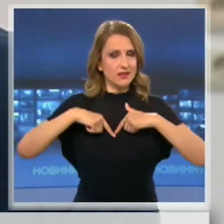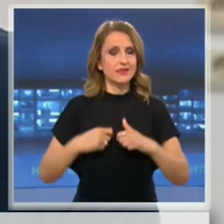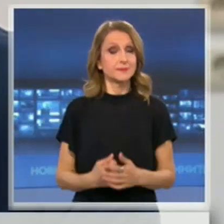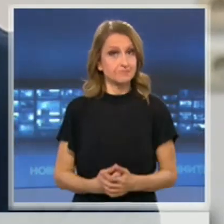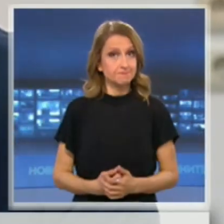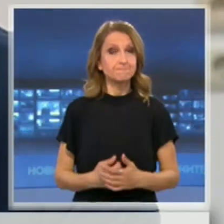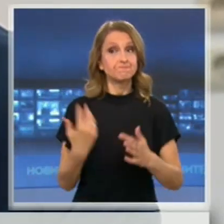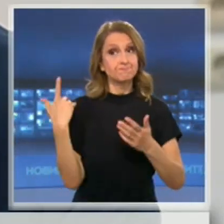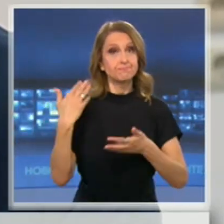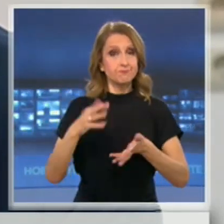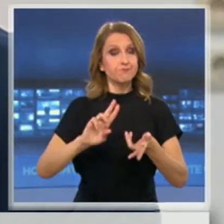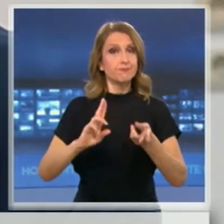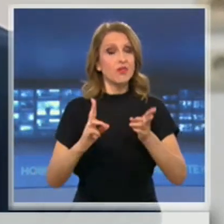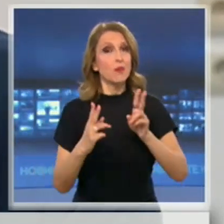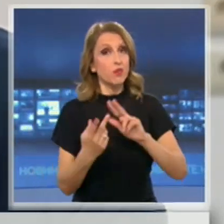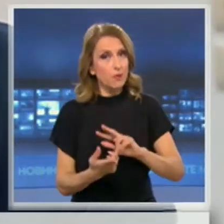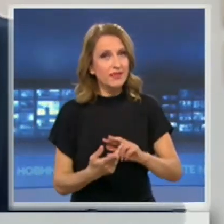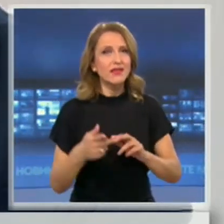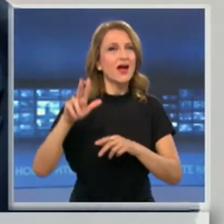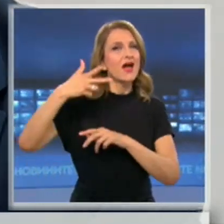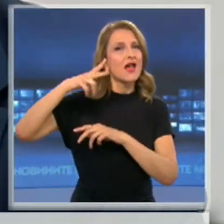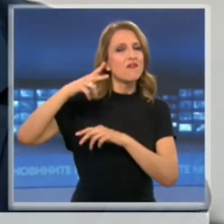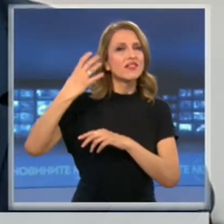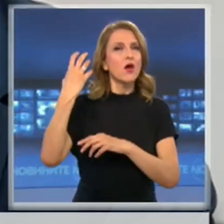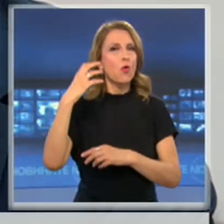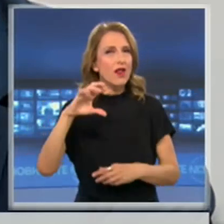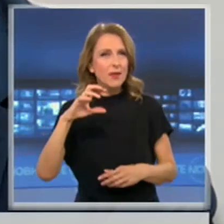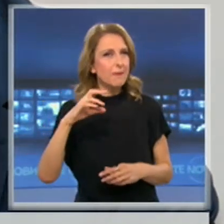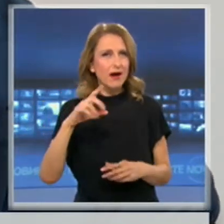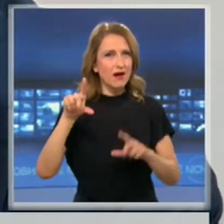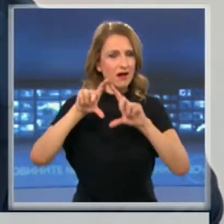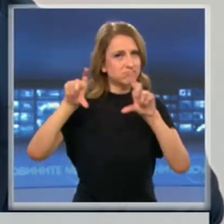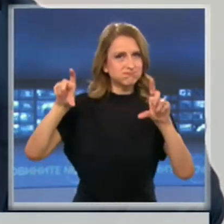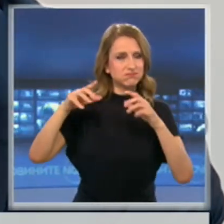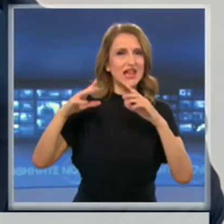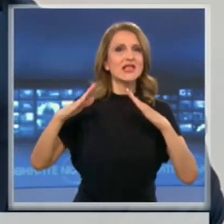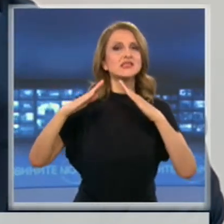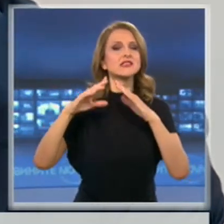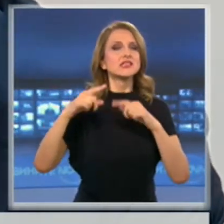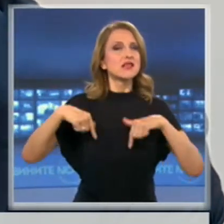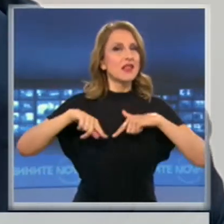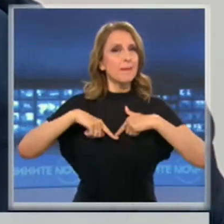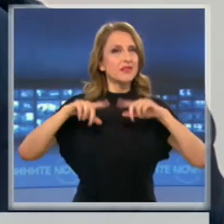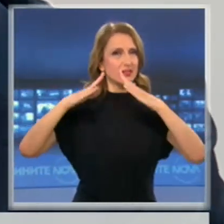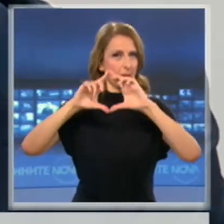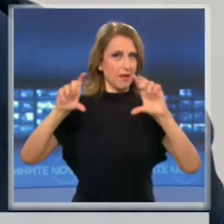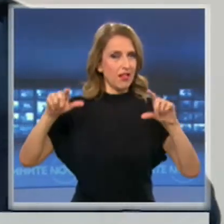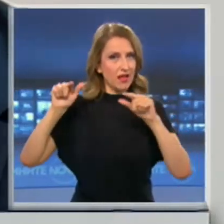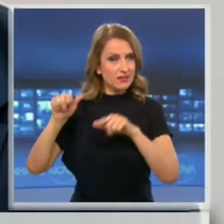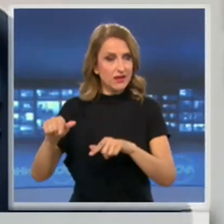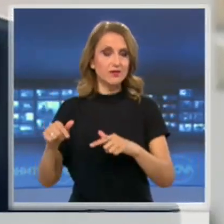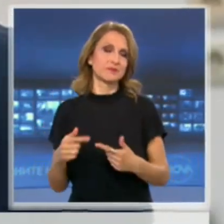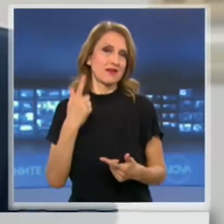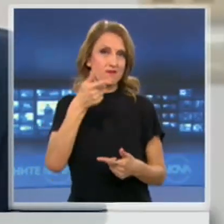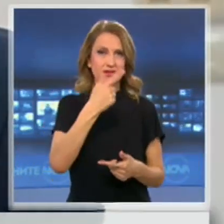видеоклипа в Съдебната палата. Знаете, че аз днес е к тази точка в дневния ред на пленума на